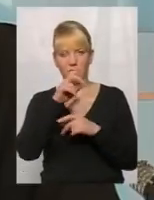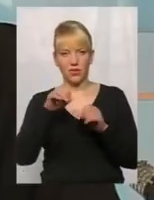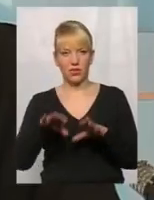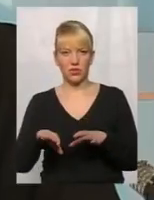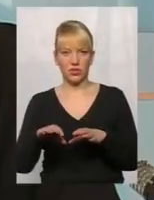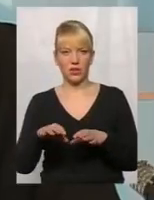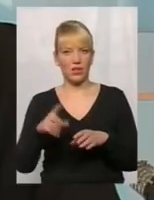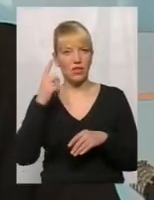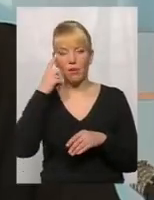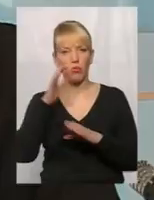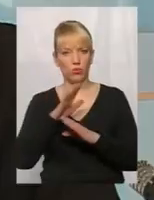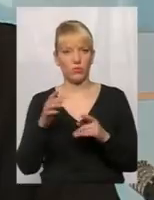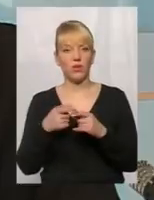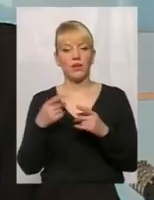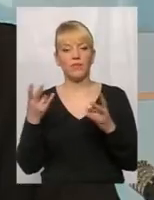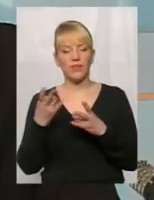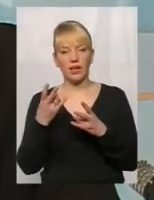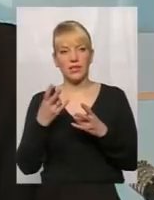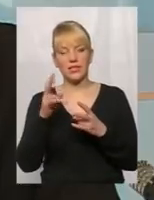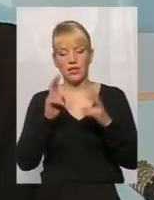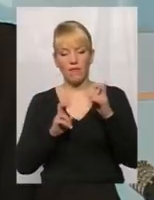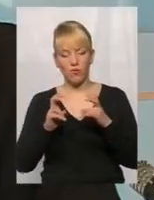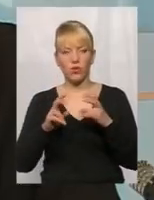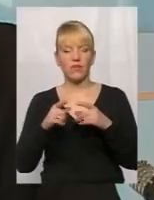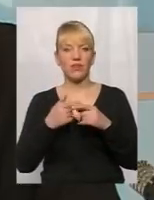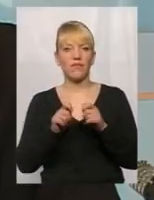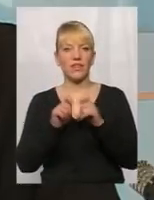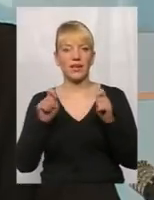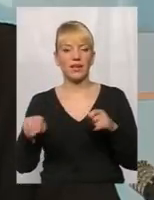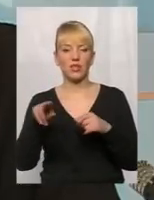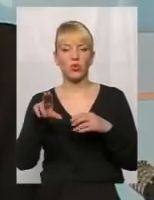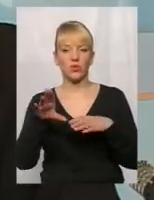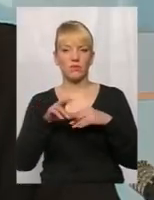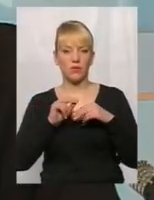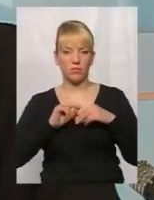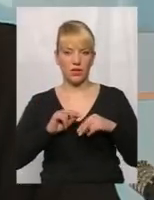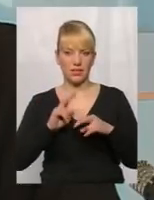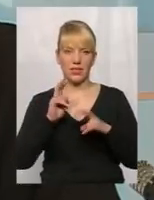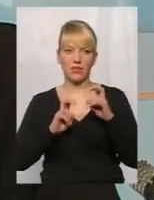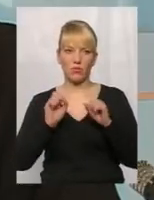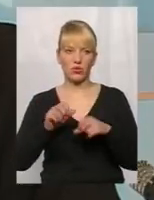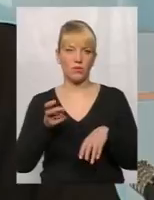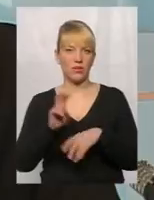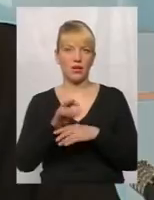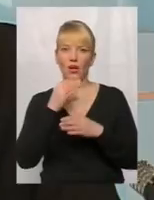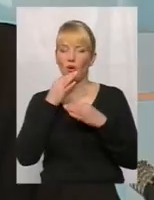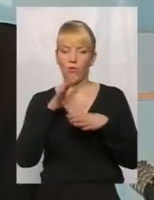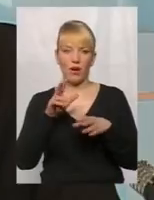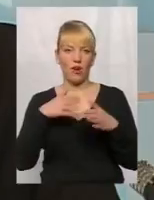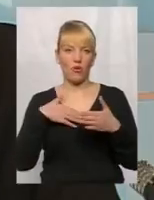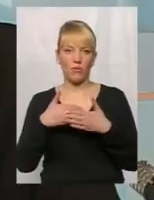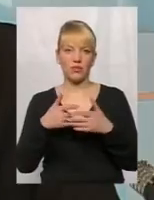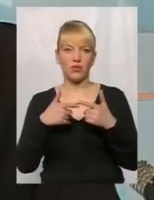того робити. Абсолютно завод відкритий до співпраці. На завод може прийти люба громадська організація. Ми